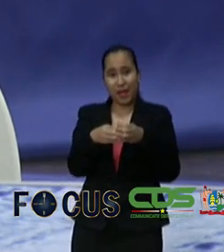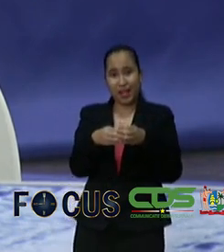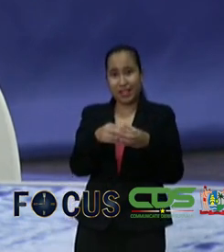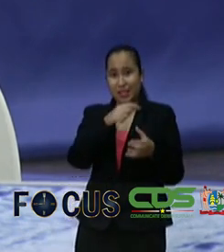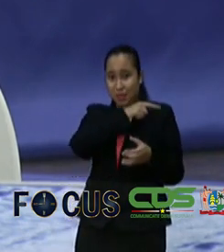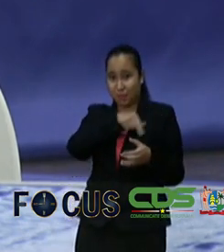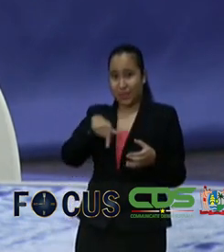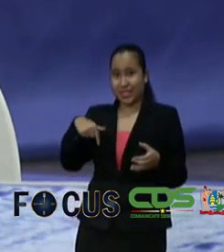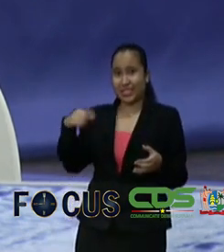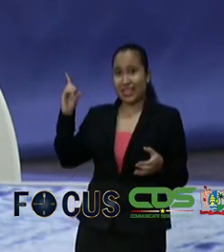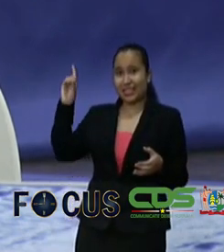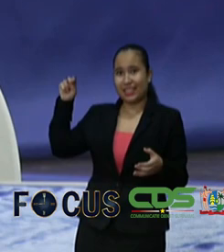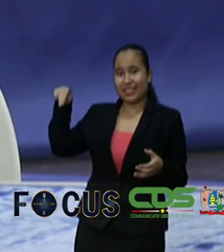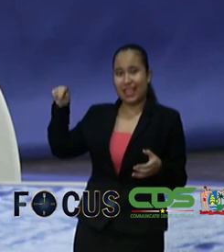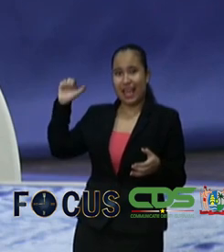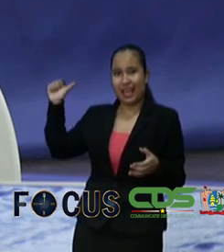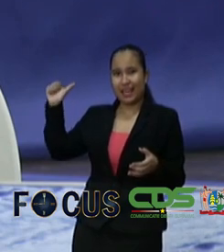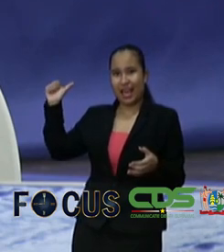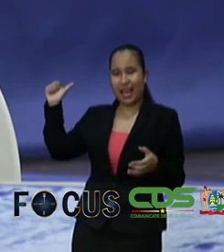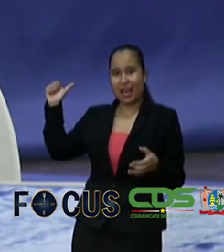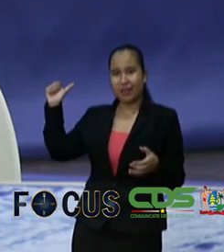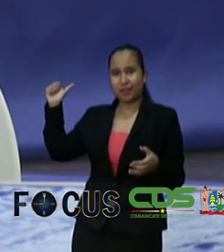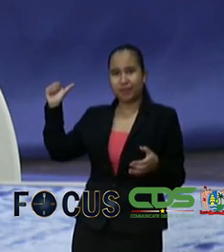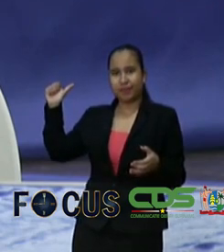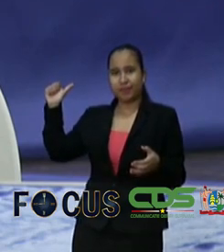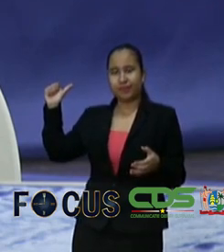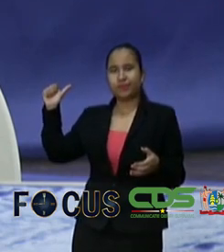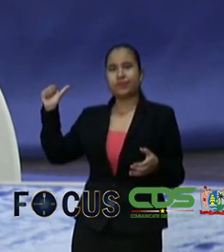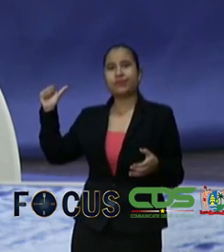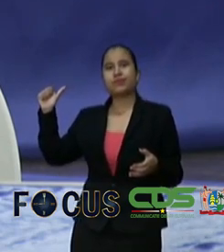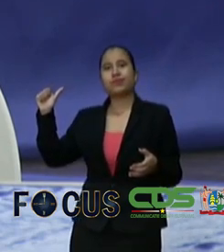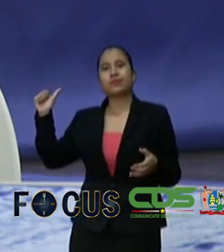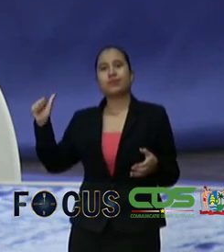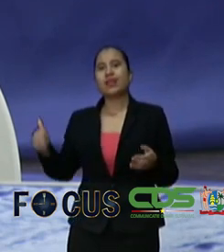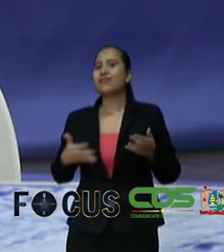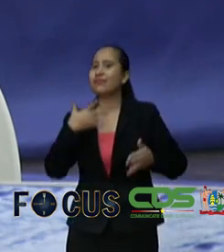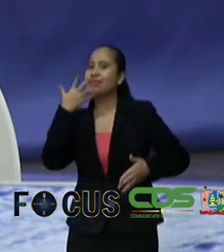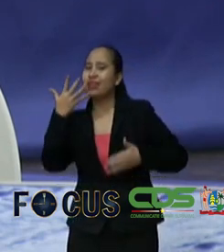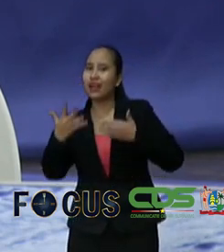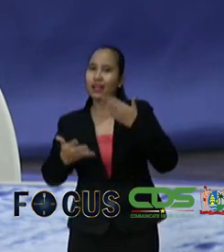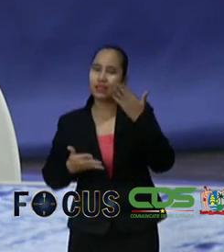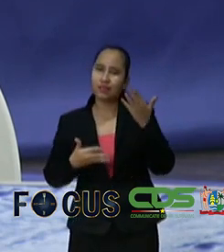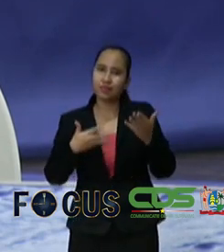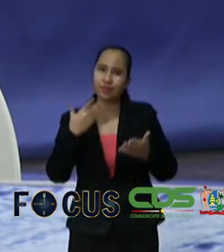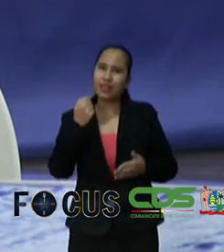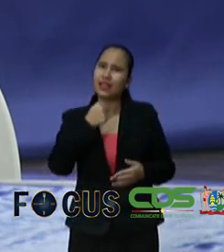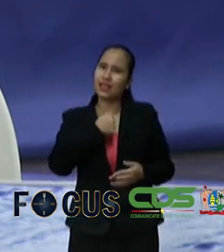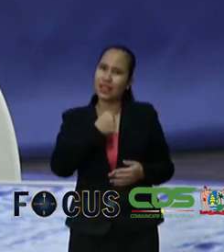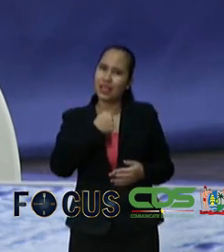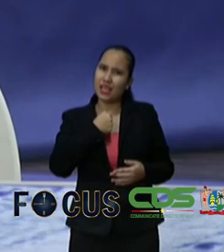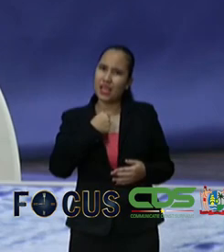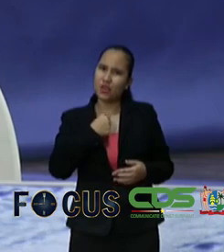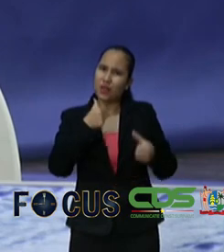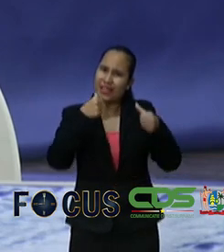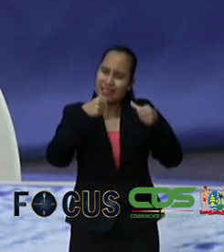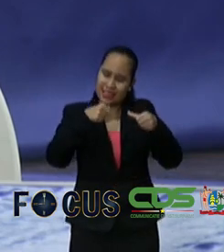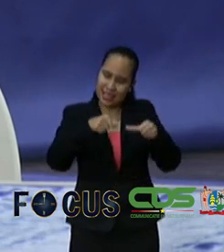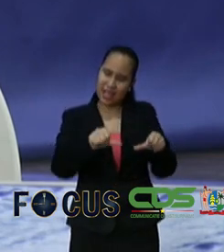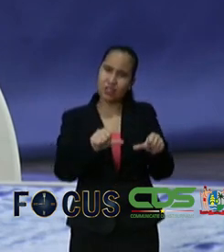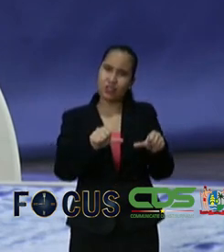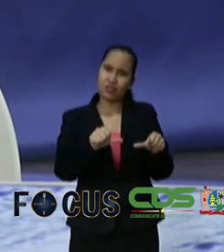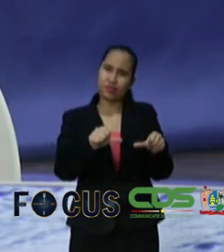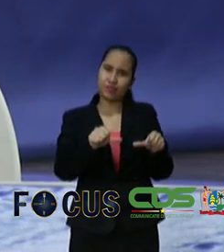president hebben we natuurlijk enkele punten naar voren gebracht waarbij ik wel nadruk zou willen leggen